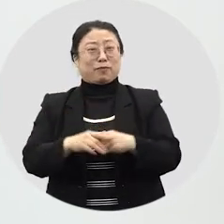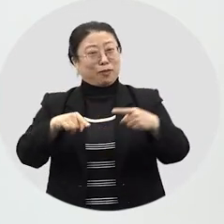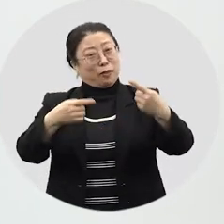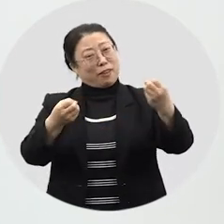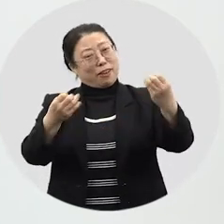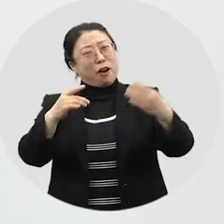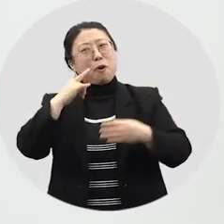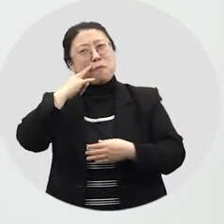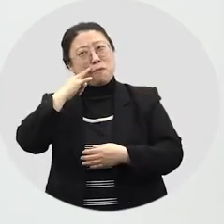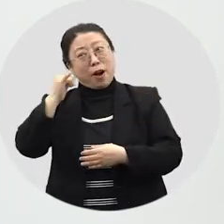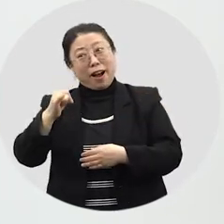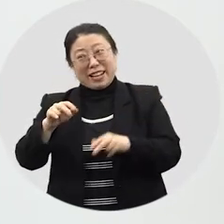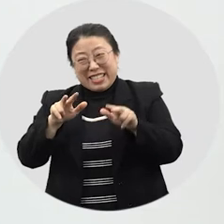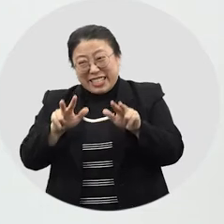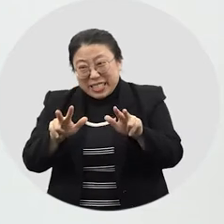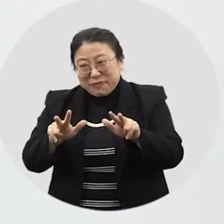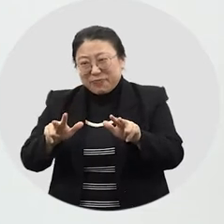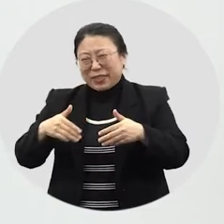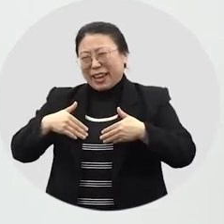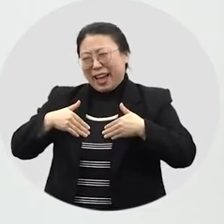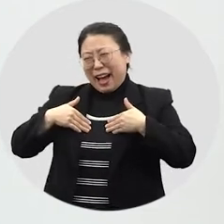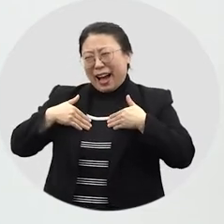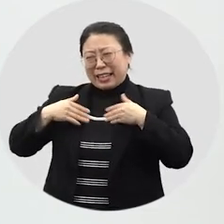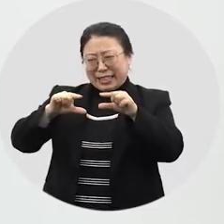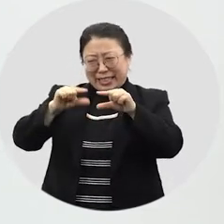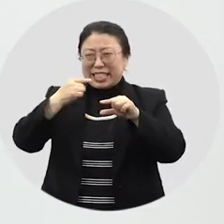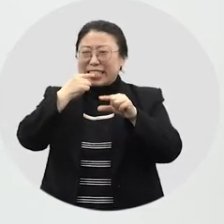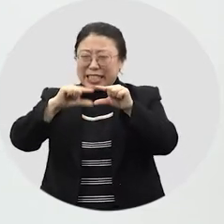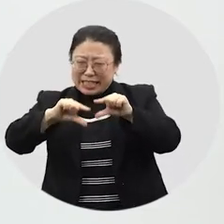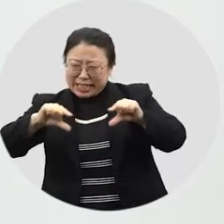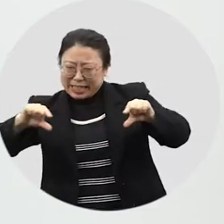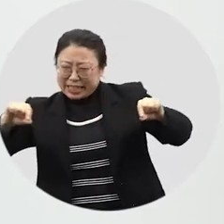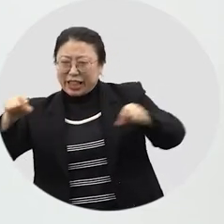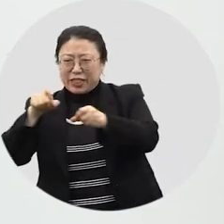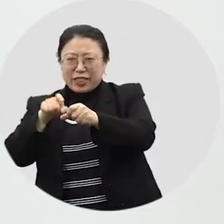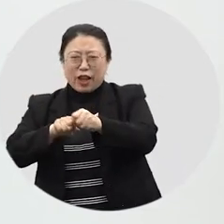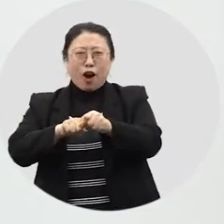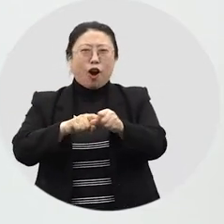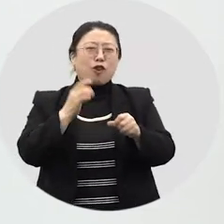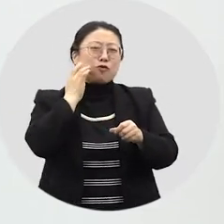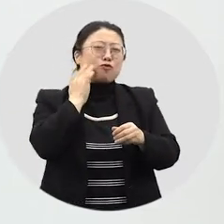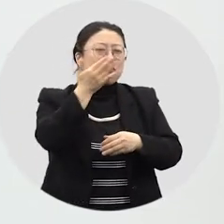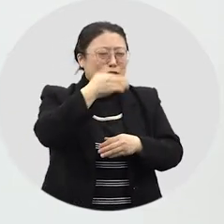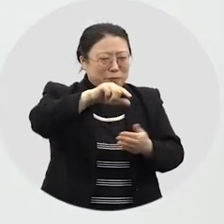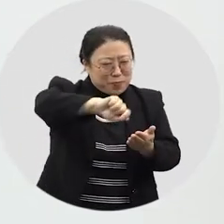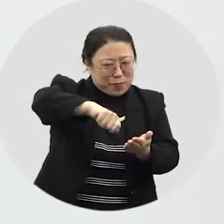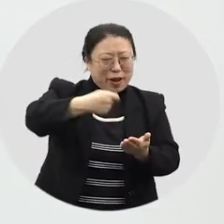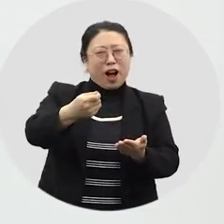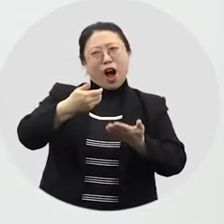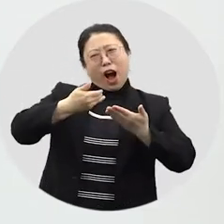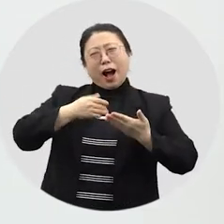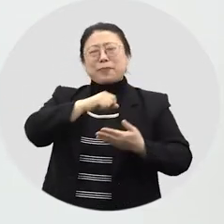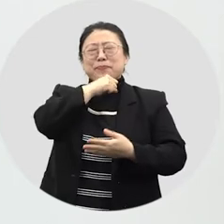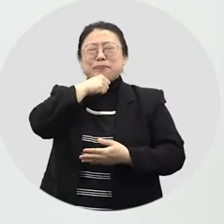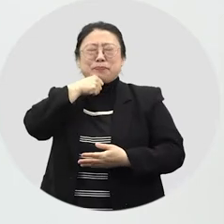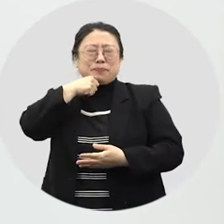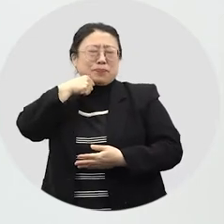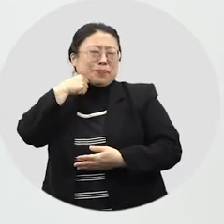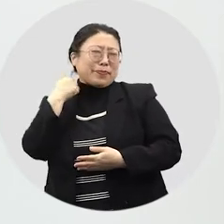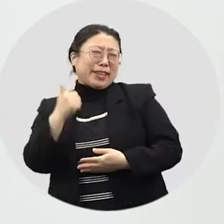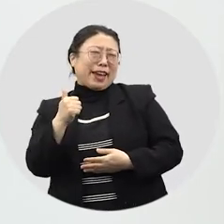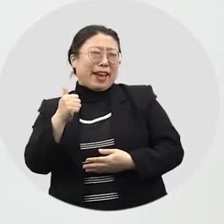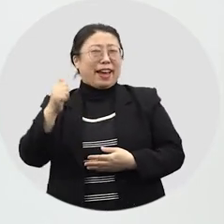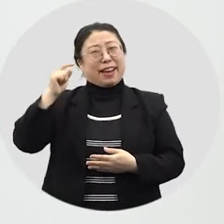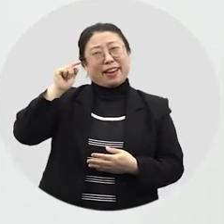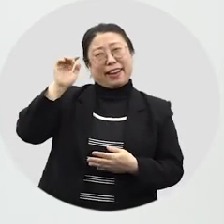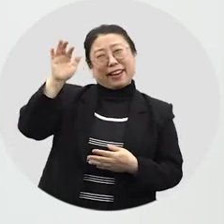설날에는 엄마가 방금 뽑아온 따끈한 가래떡에 꿀을 발라주셨는데 그 맛을 아직도 잊을